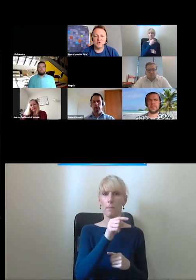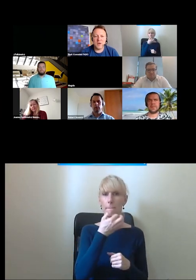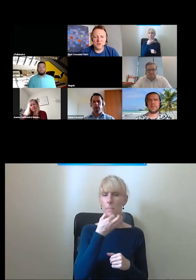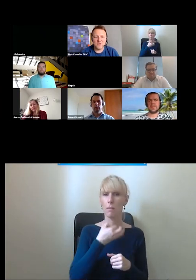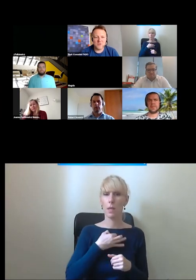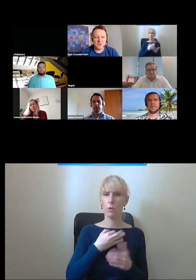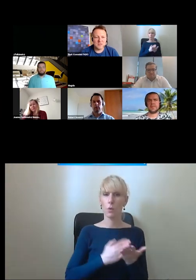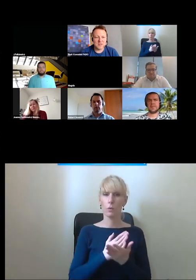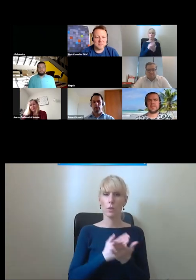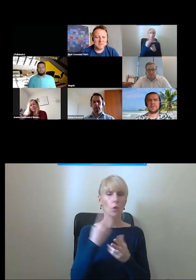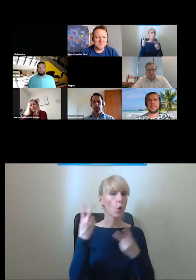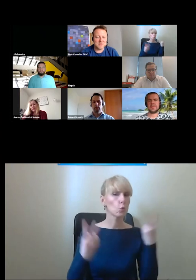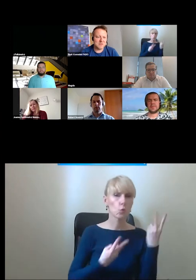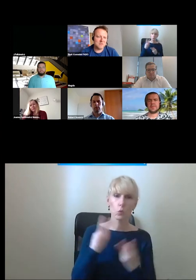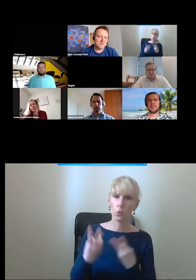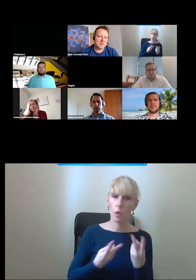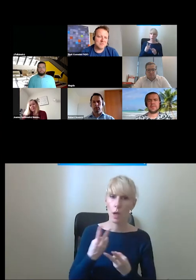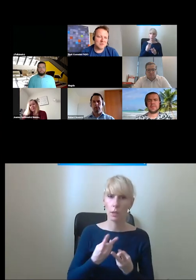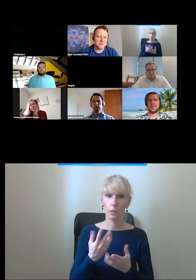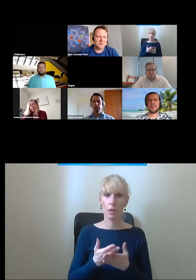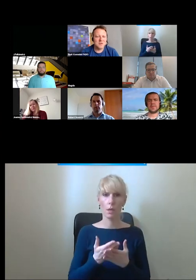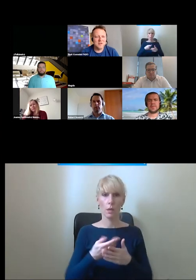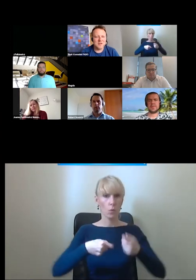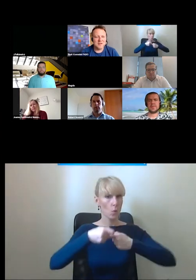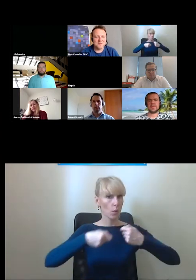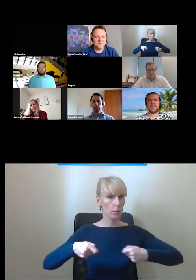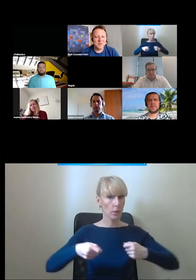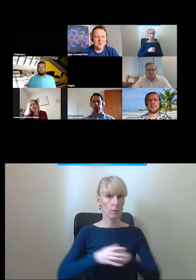szukaniu rozwiązań jestem zachwycony informacją że to były